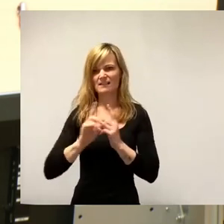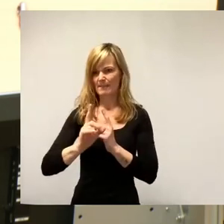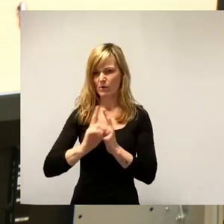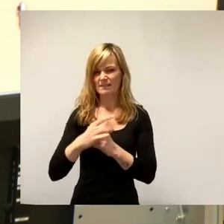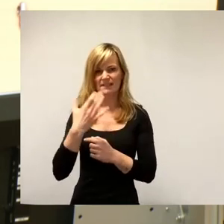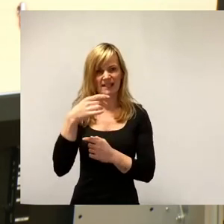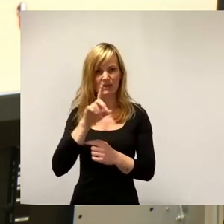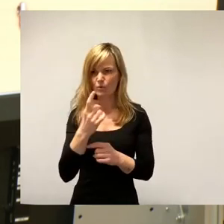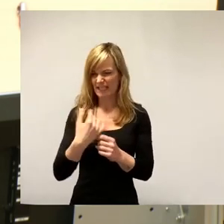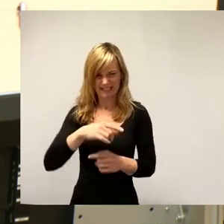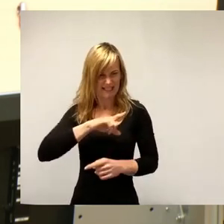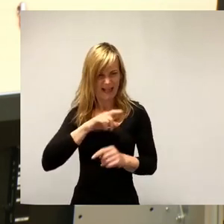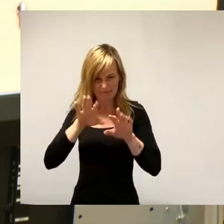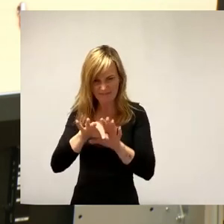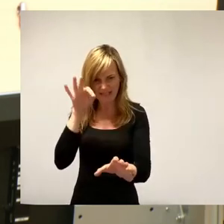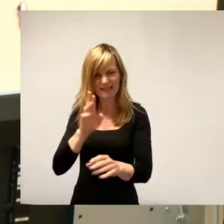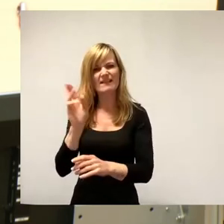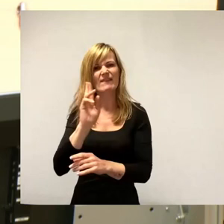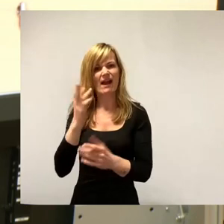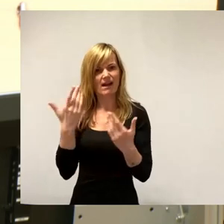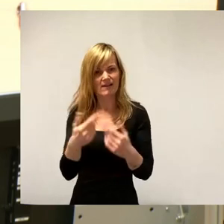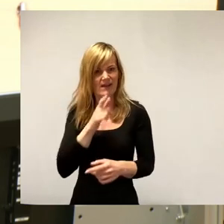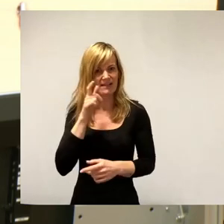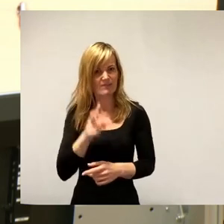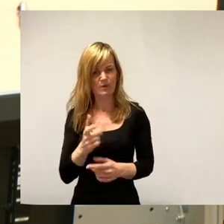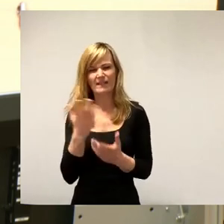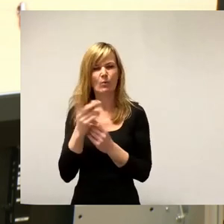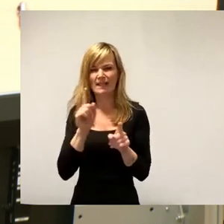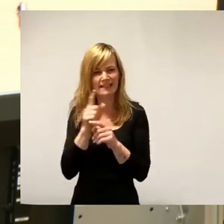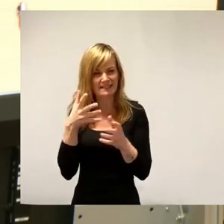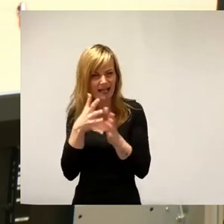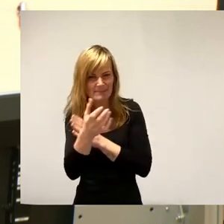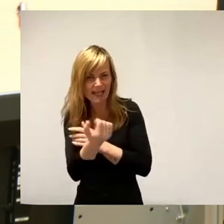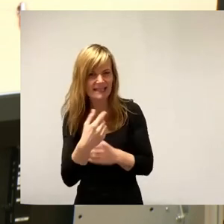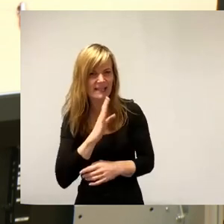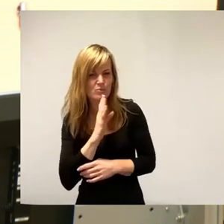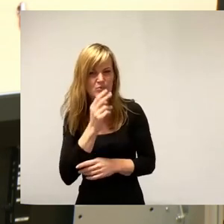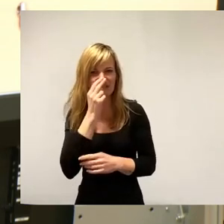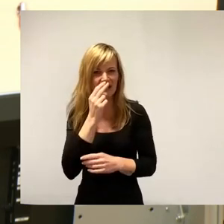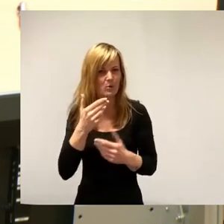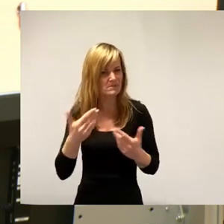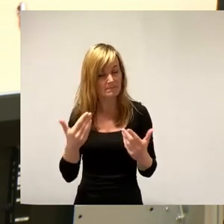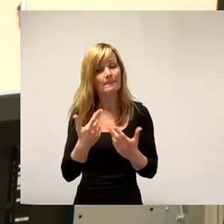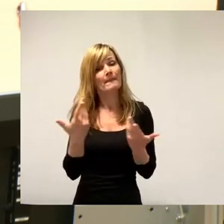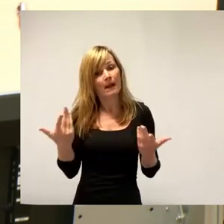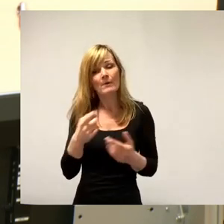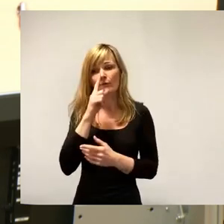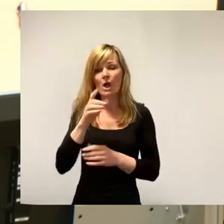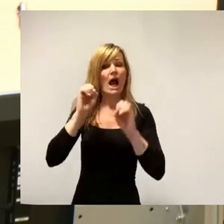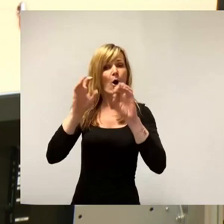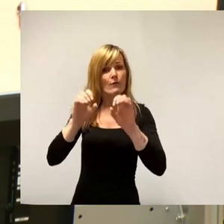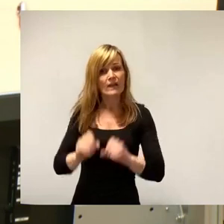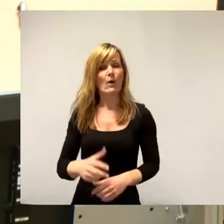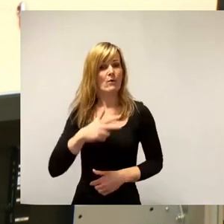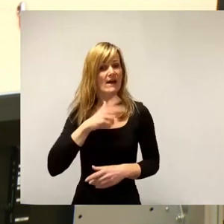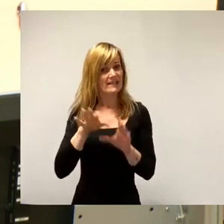wer da im Prinzip am Werk ist oder ob das da zu intransparent ist. Aber wenn es der Aufklärung und der Wahrheitsfindung dient, warum nicht? Wir wollen